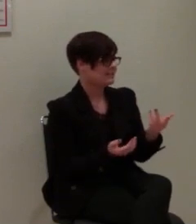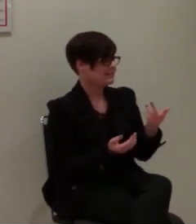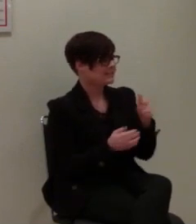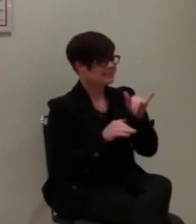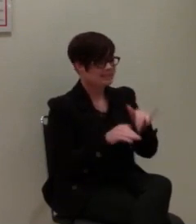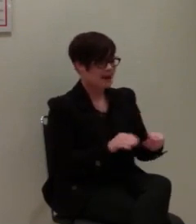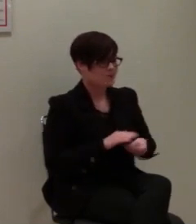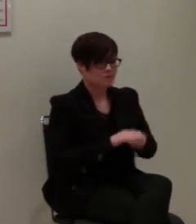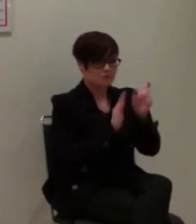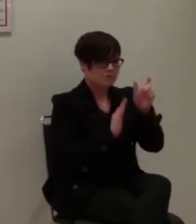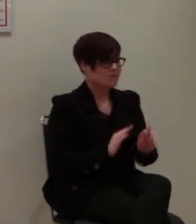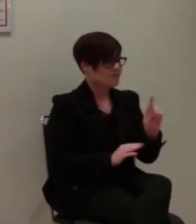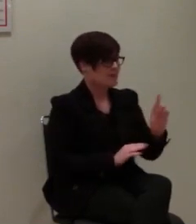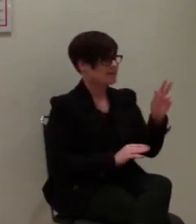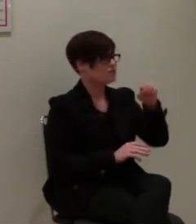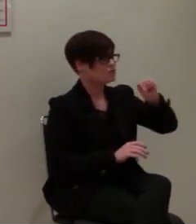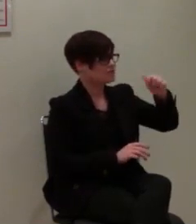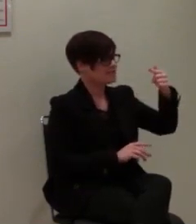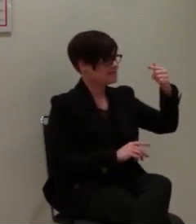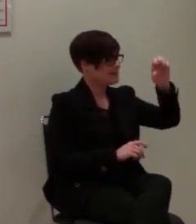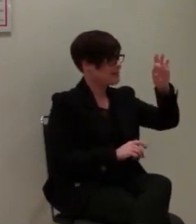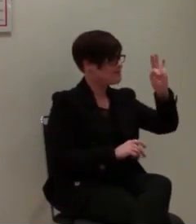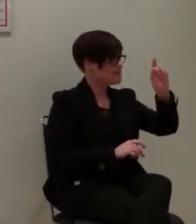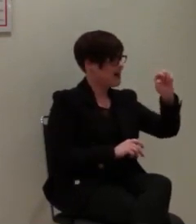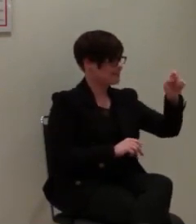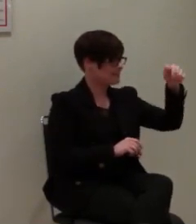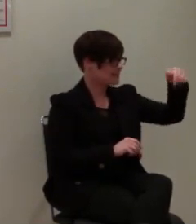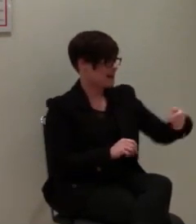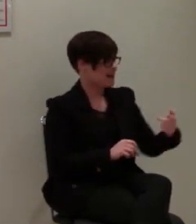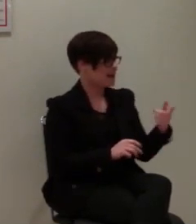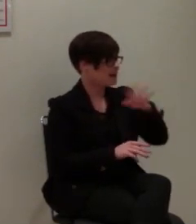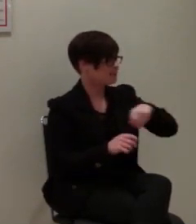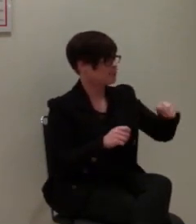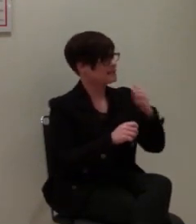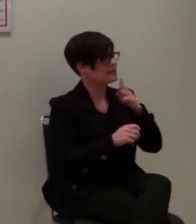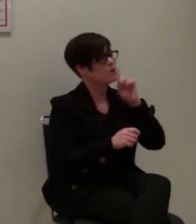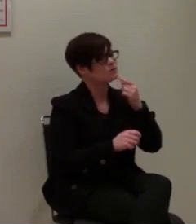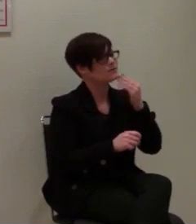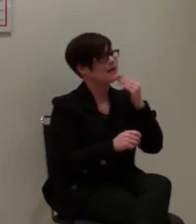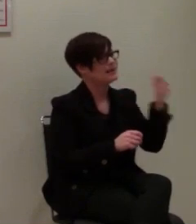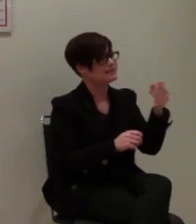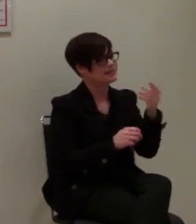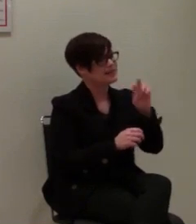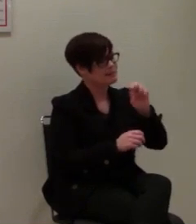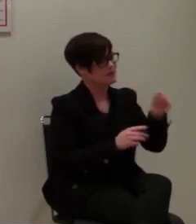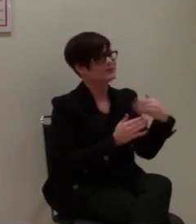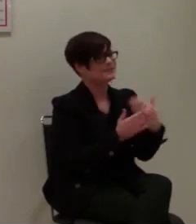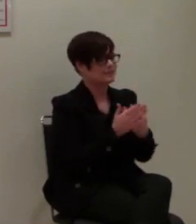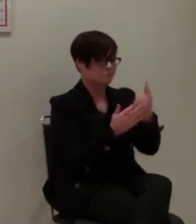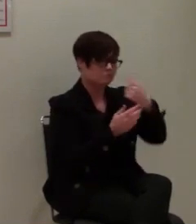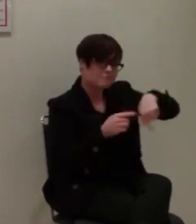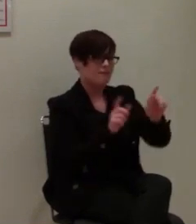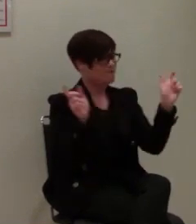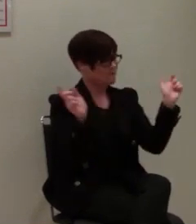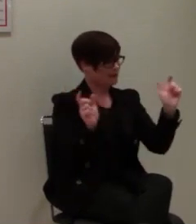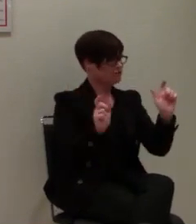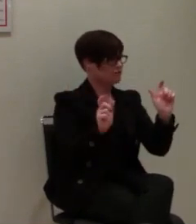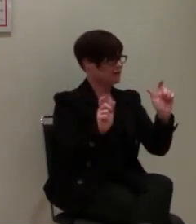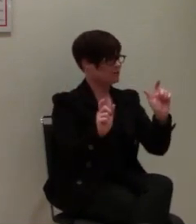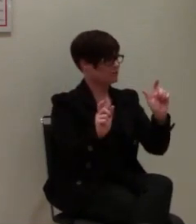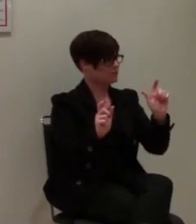Keller als Vertreter des Landesverbandes der Gehörlosen Hessen e.V. wird die gesamte Veranstaltung in die deutsche Gebärdensprache übersetzt.